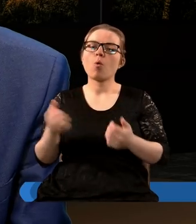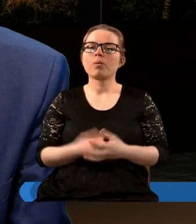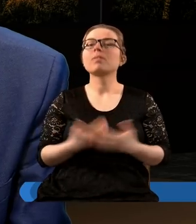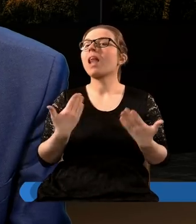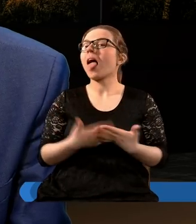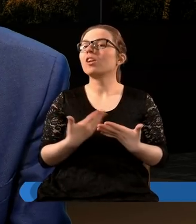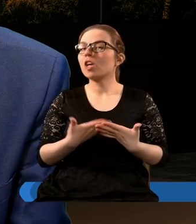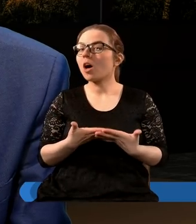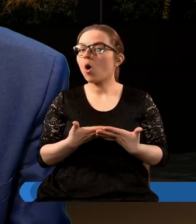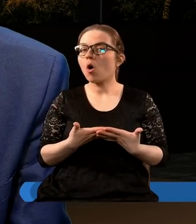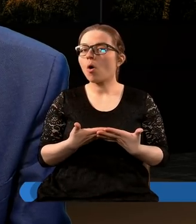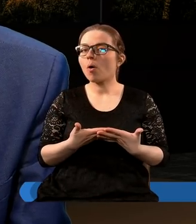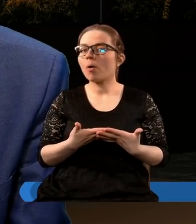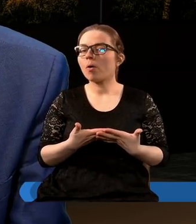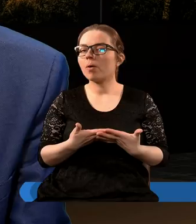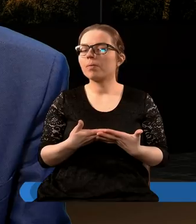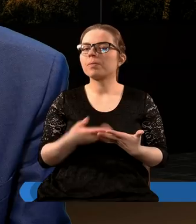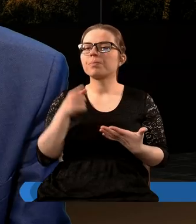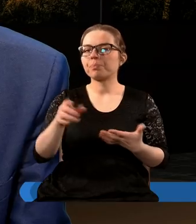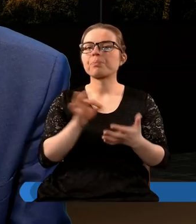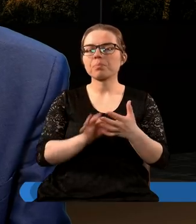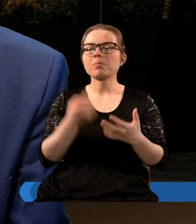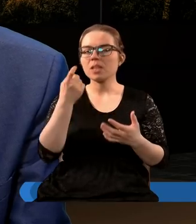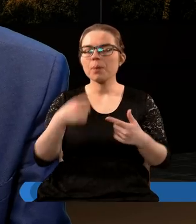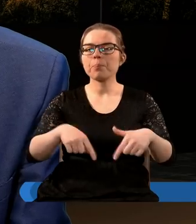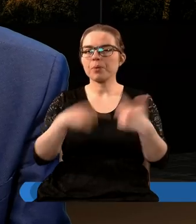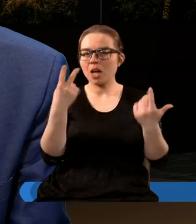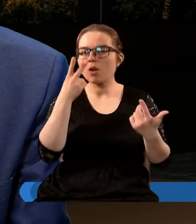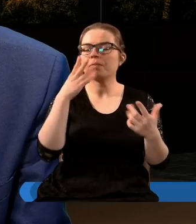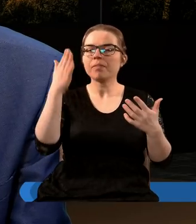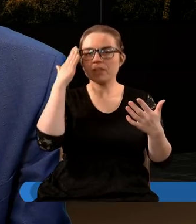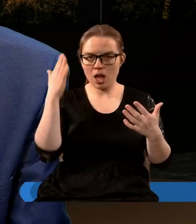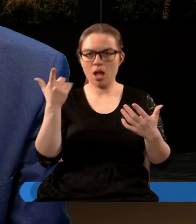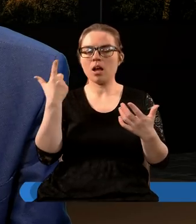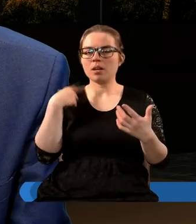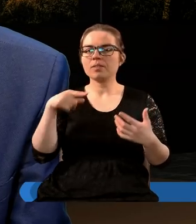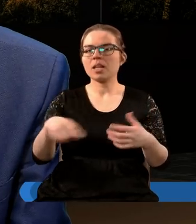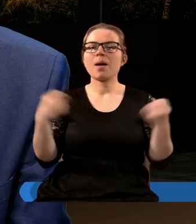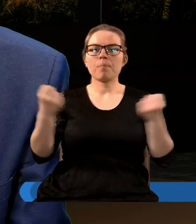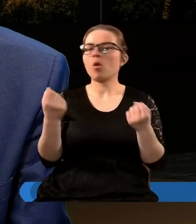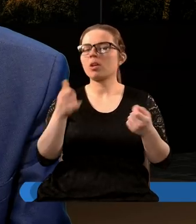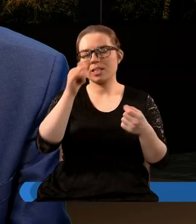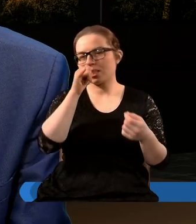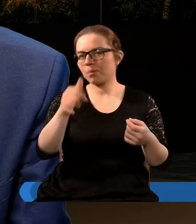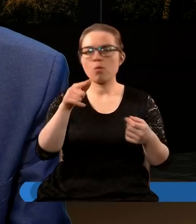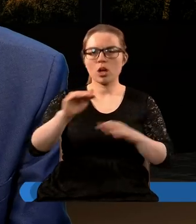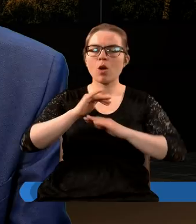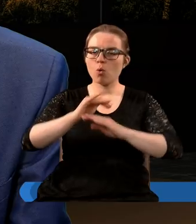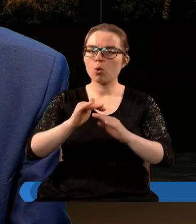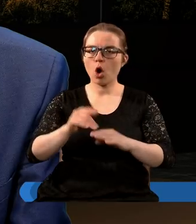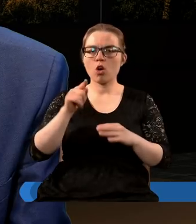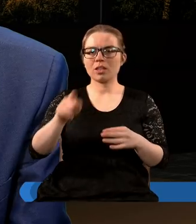dlaczego bo się w pewnym momencie przekonają że ta moc nie potrafi ich